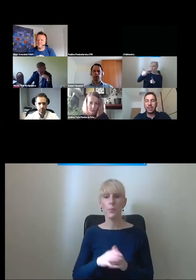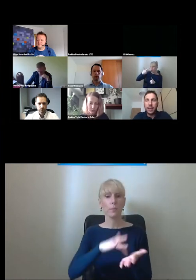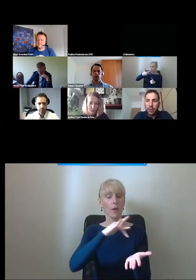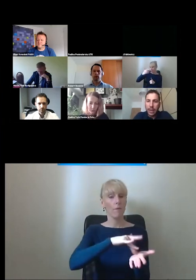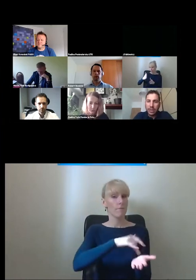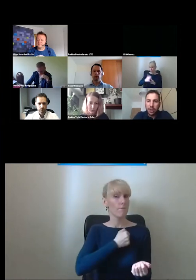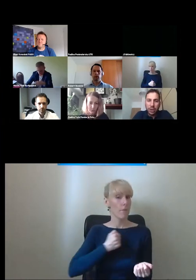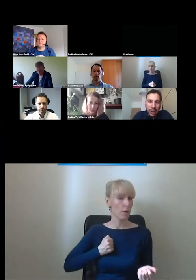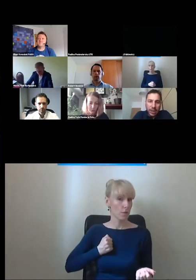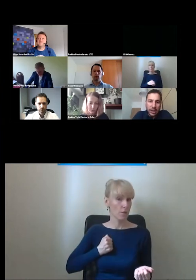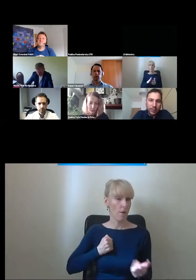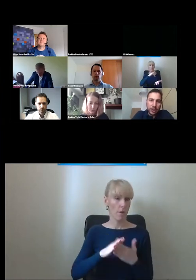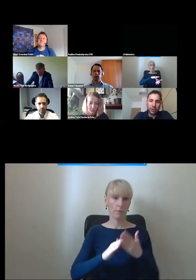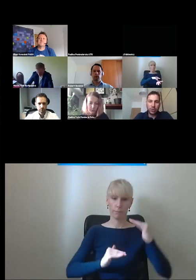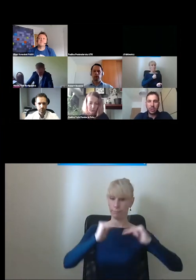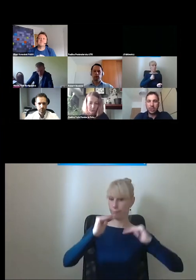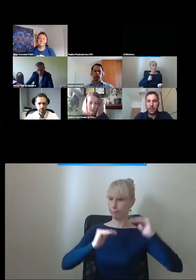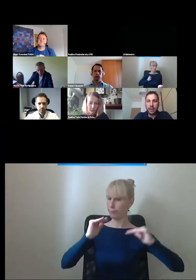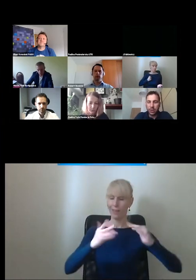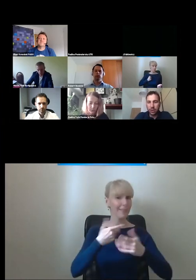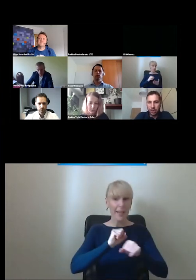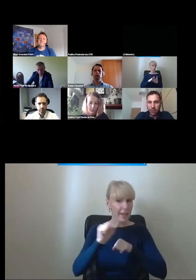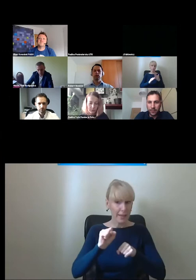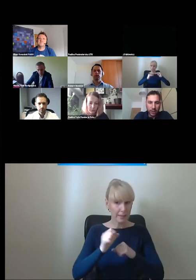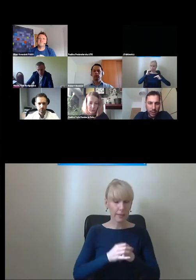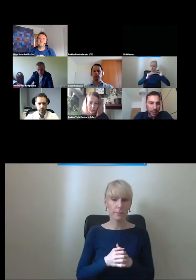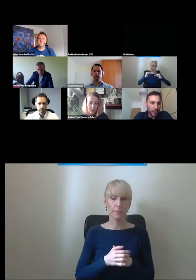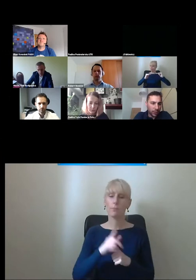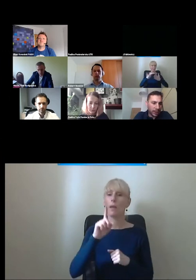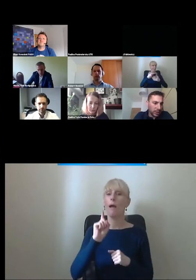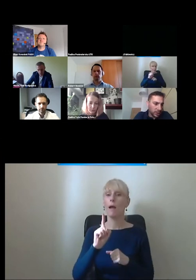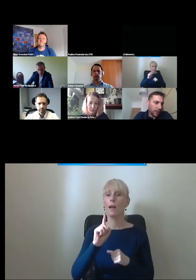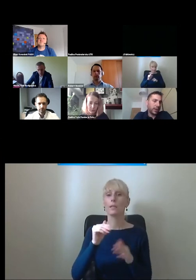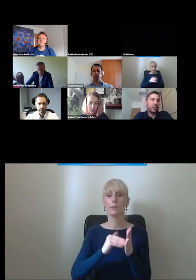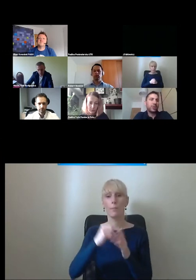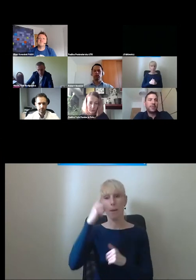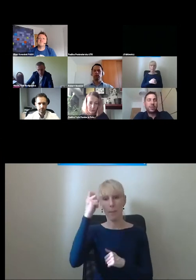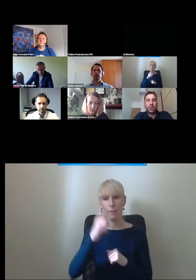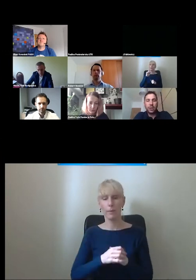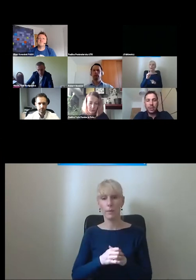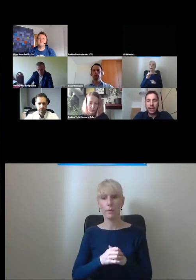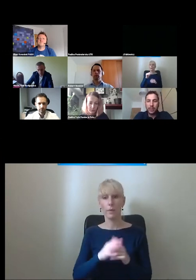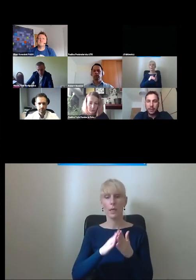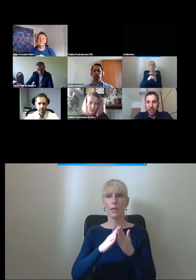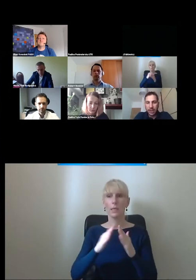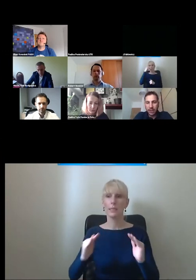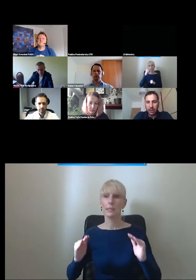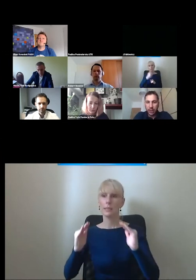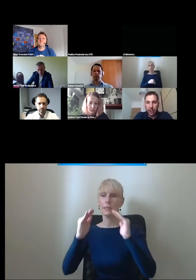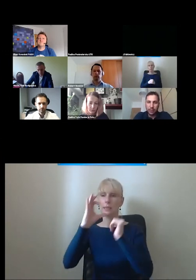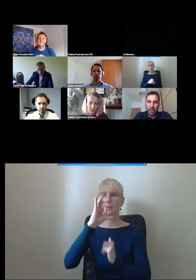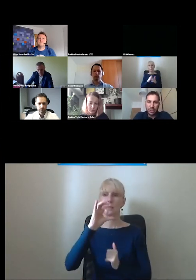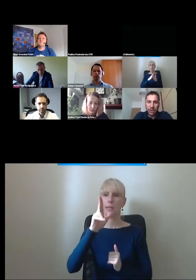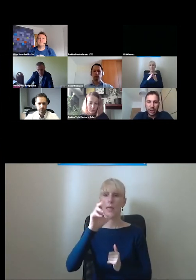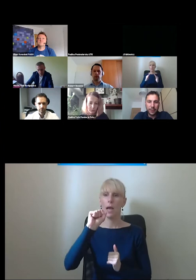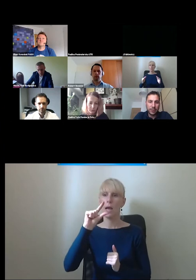Warszawa jako miasto nie jest mocno zróżnicowana wysokościowo. Natomiast trzeba pamiętać oczywiście o linii Skarpy Warszawskiej,